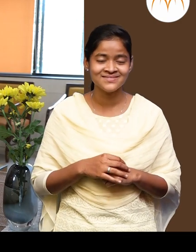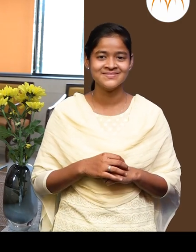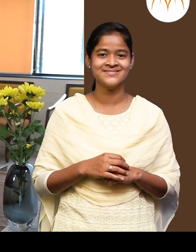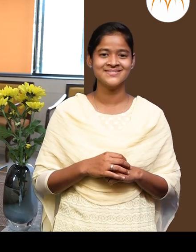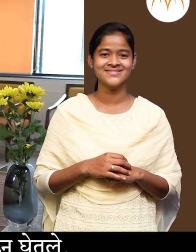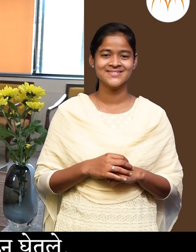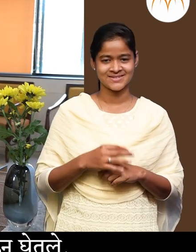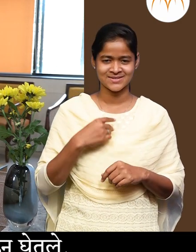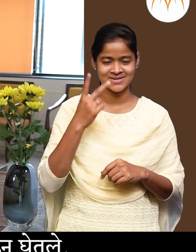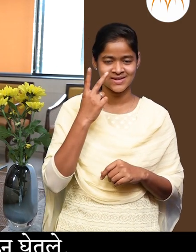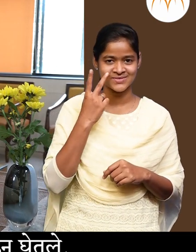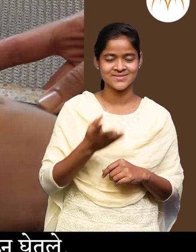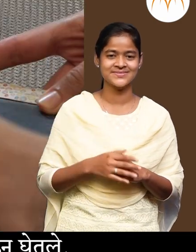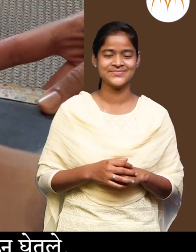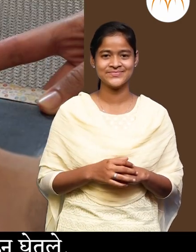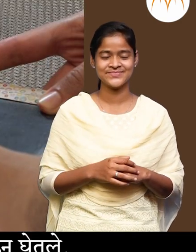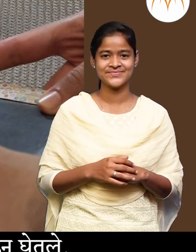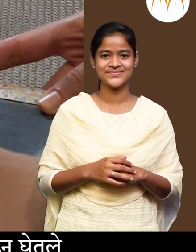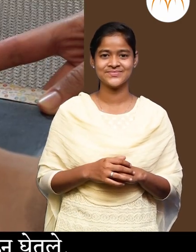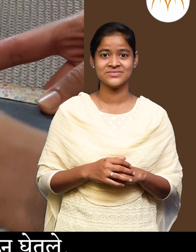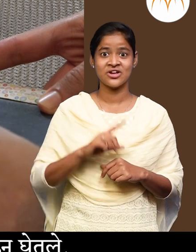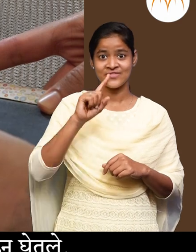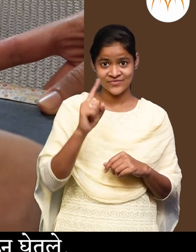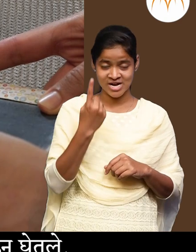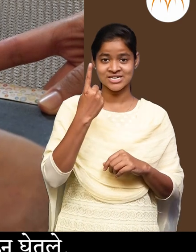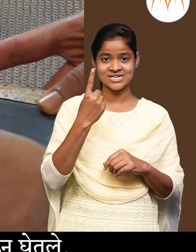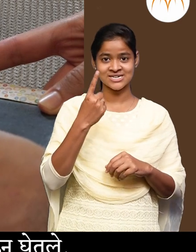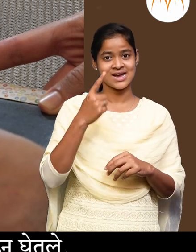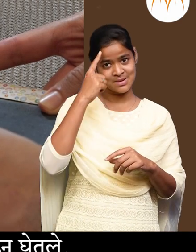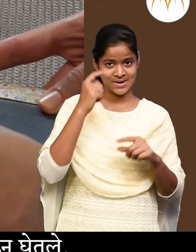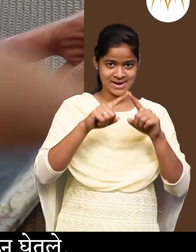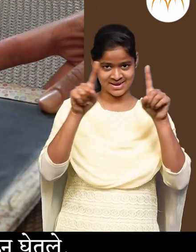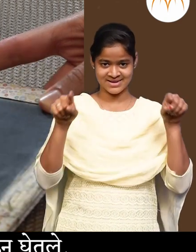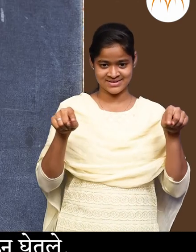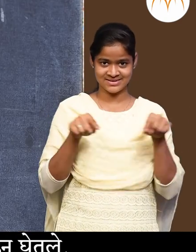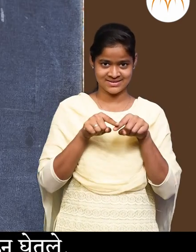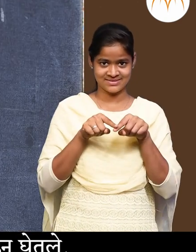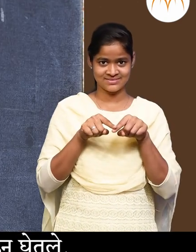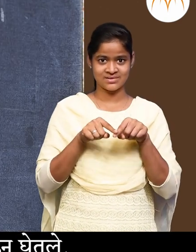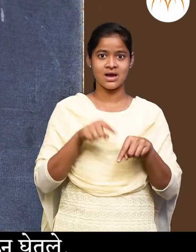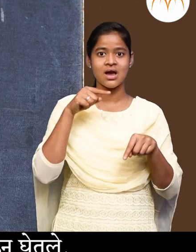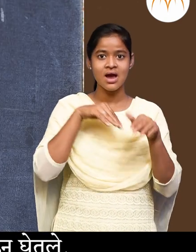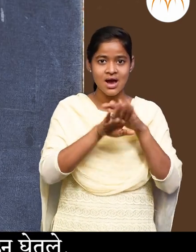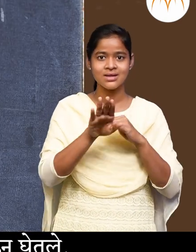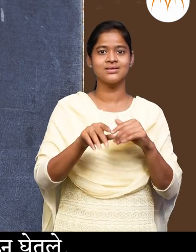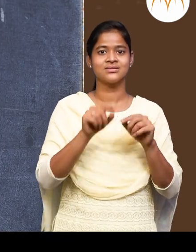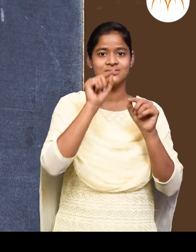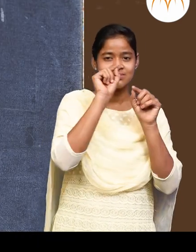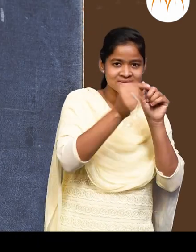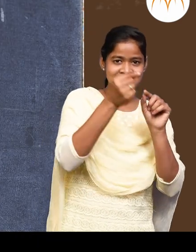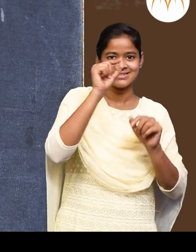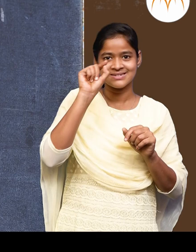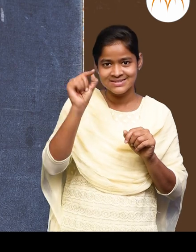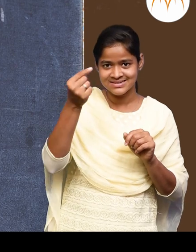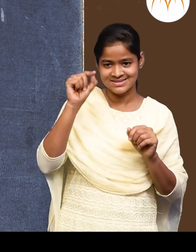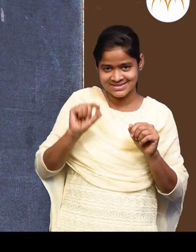है बगू आता अधी इथे चार थिपके काड़ून देतले पर थिपकेयान ना बिंदू पन मन्टा था काय